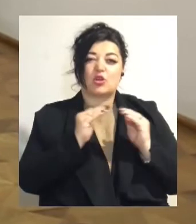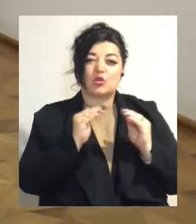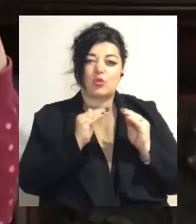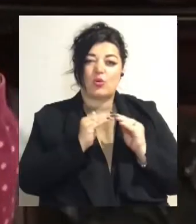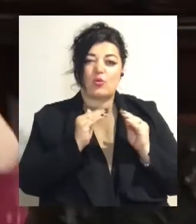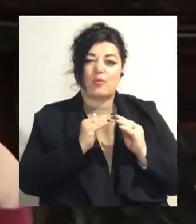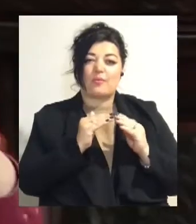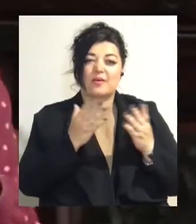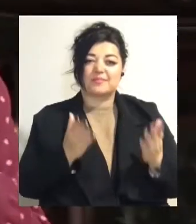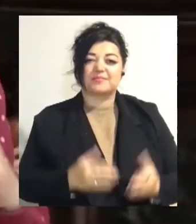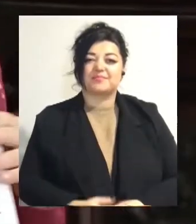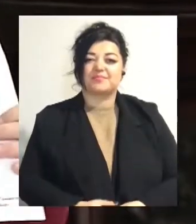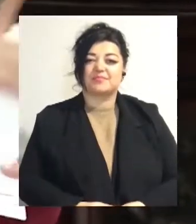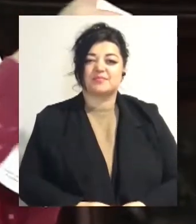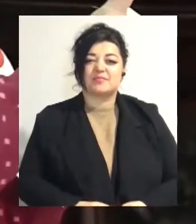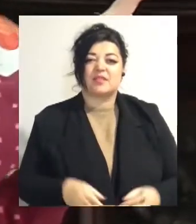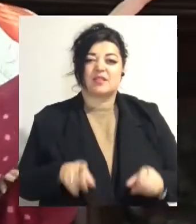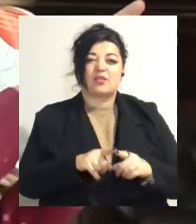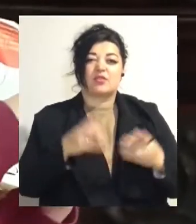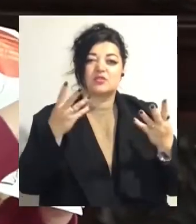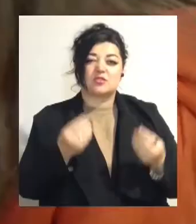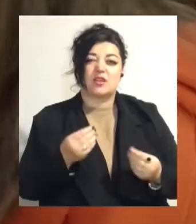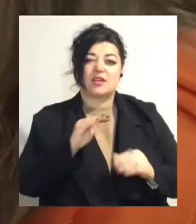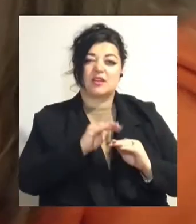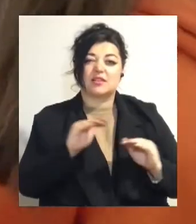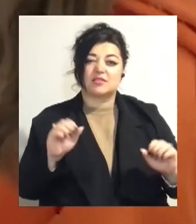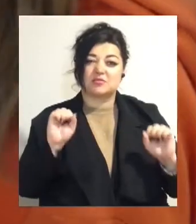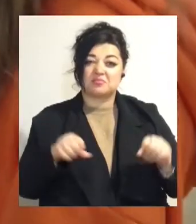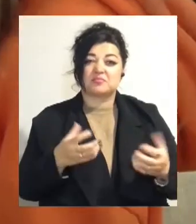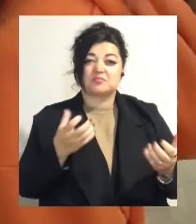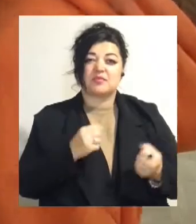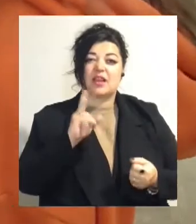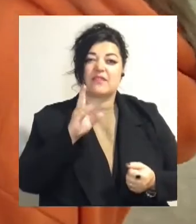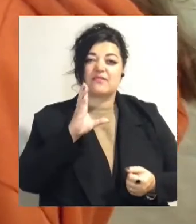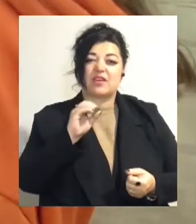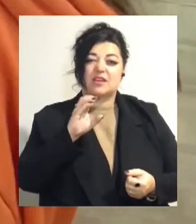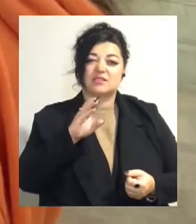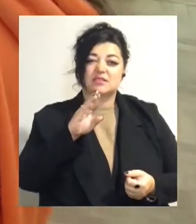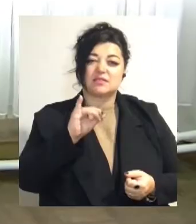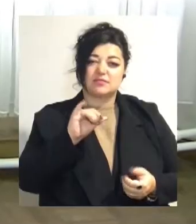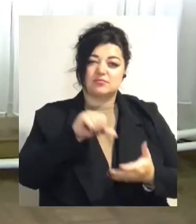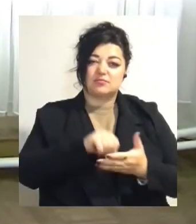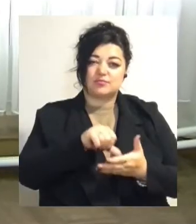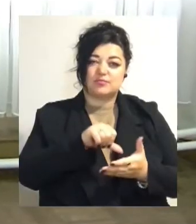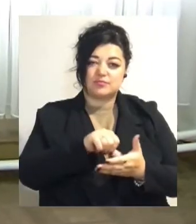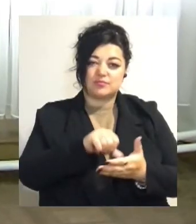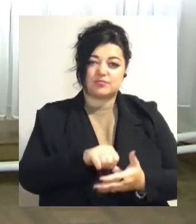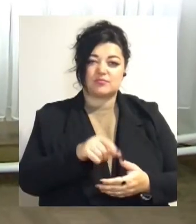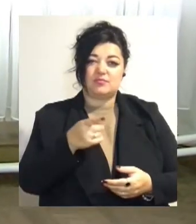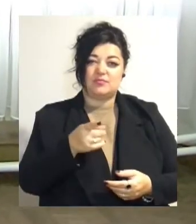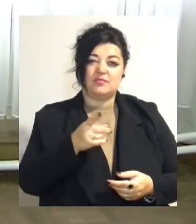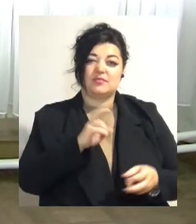своєму житті. Також цього дня у музеї діти мали змогу взяти участь у квесті. За допомогою карти потрібно було знайти домівку для колобка,